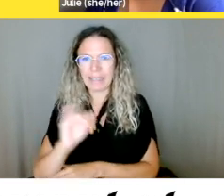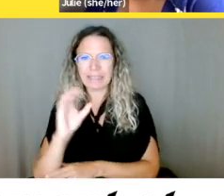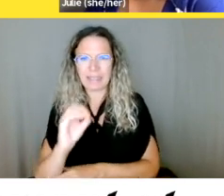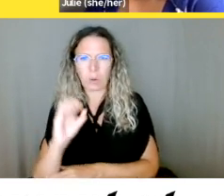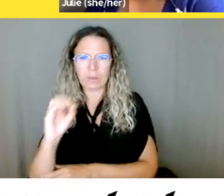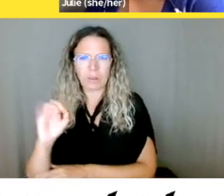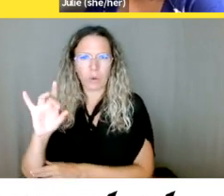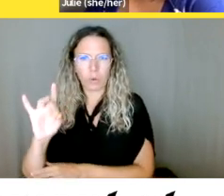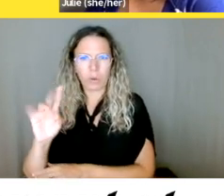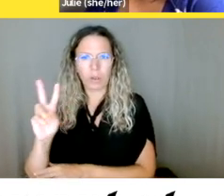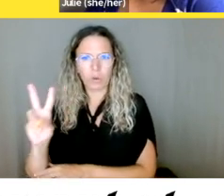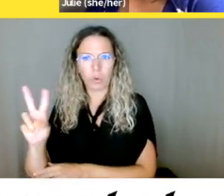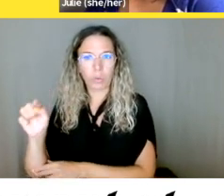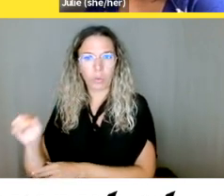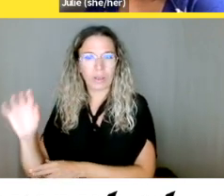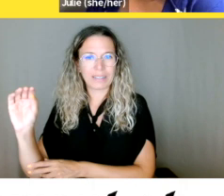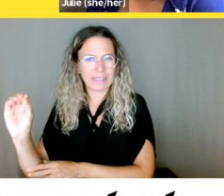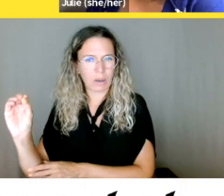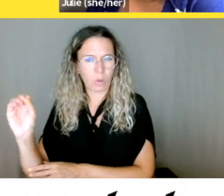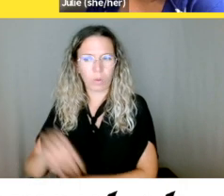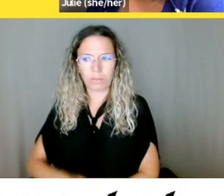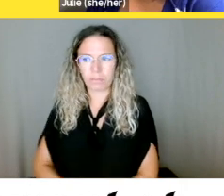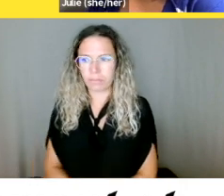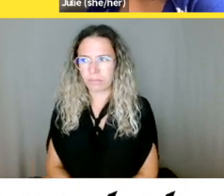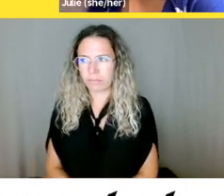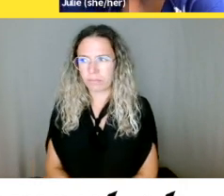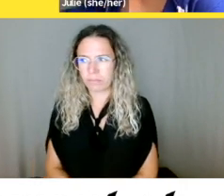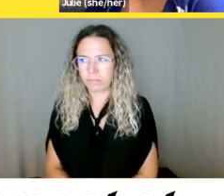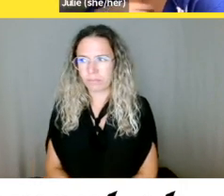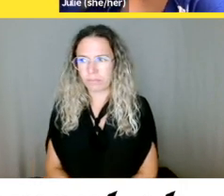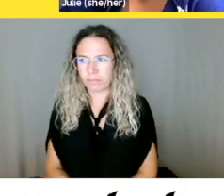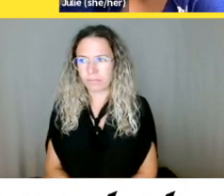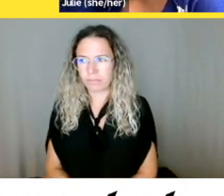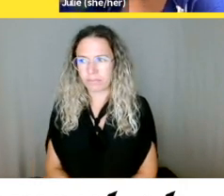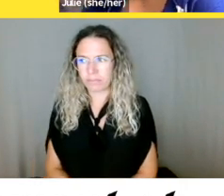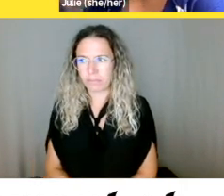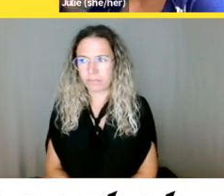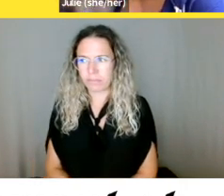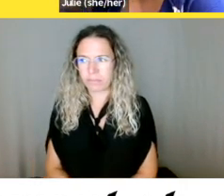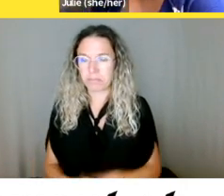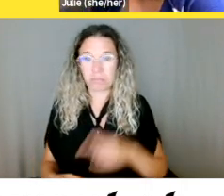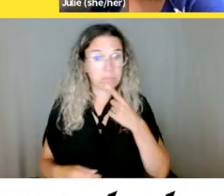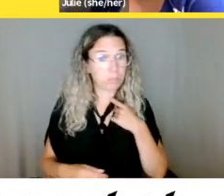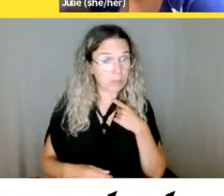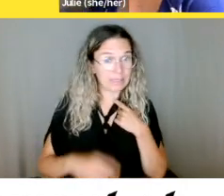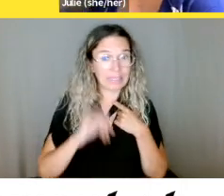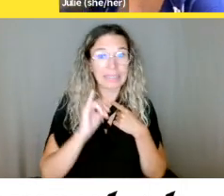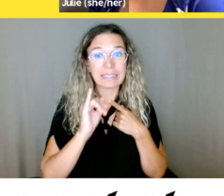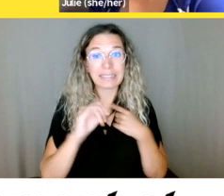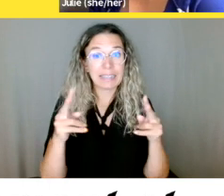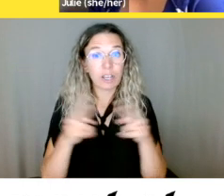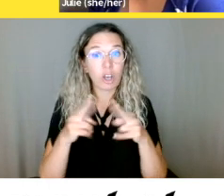On me dit que pour les personnes qui connaissent les sites web, que ça leur dit de quoi. Moi, ça ne me dit pas grand-chose autre que des lettres